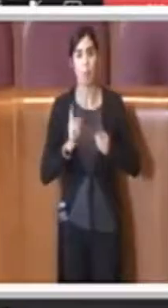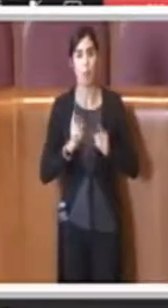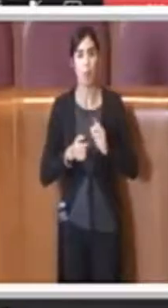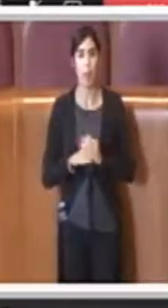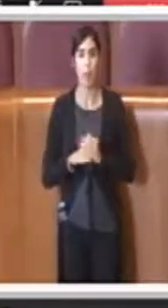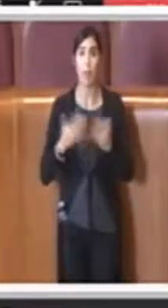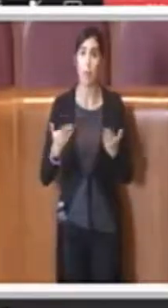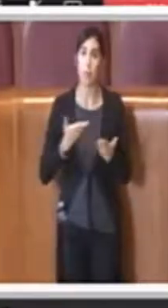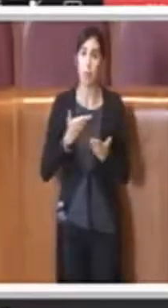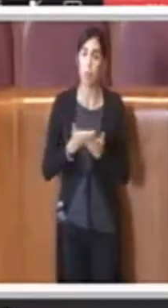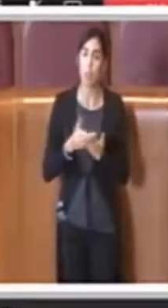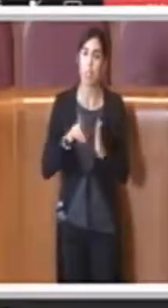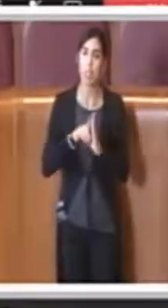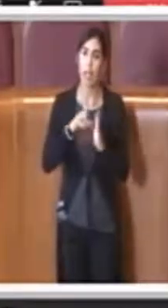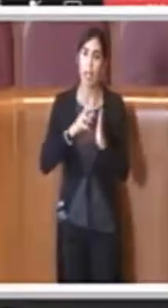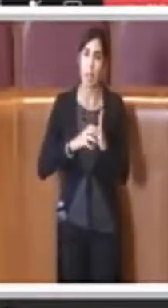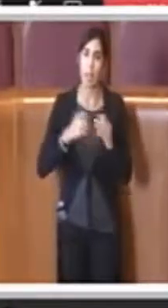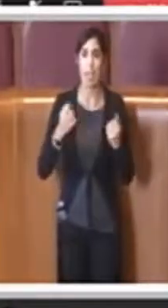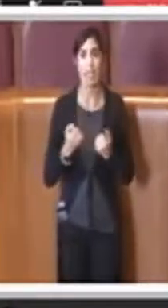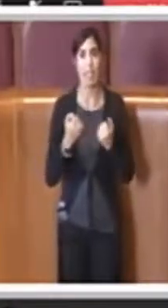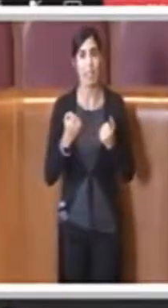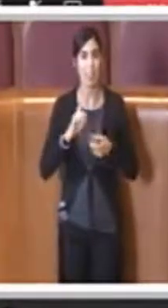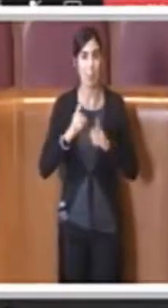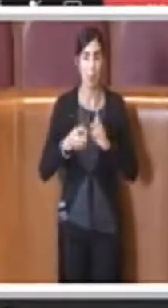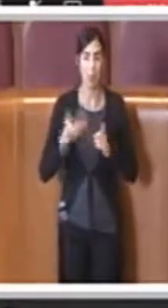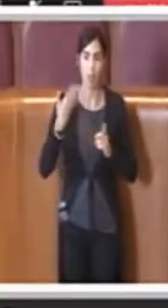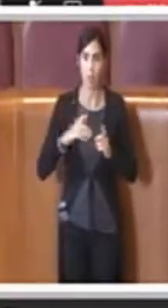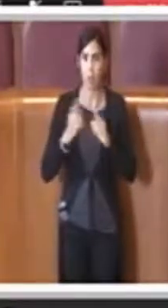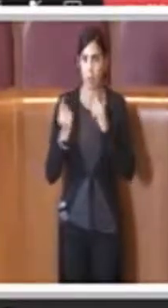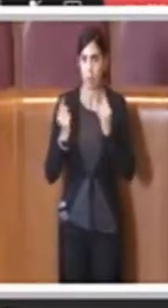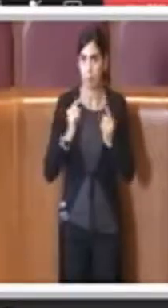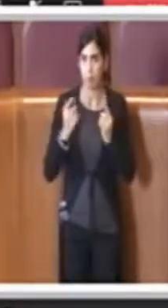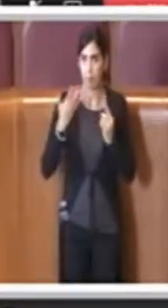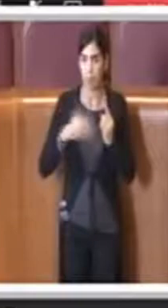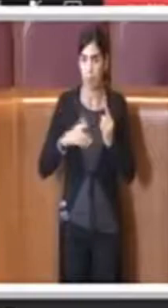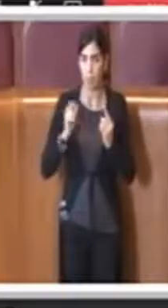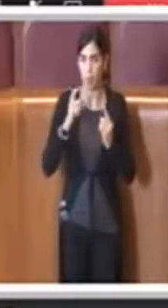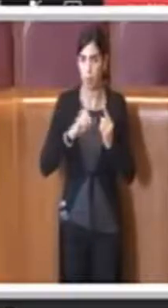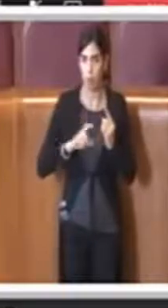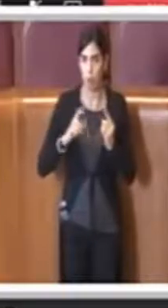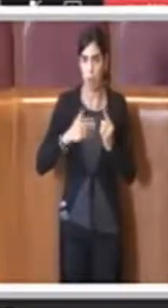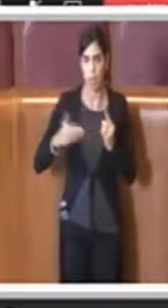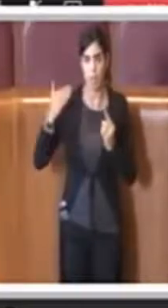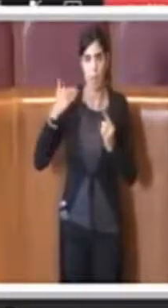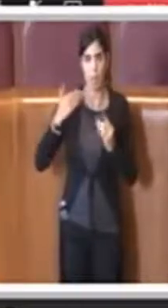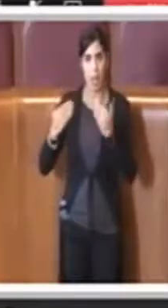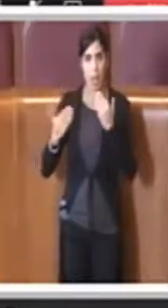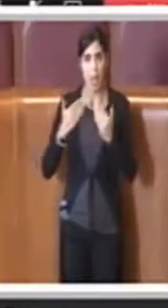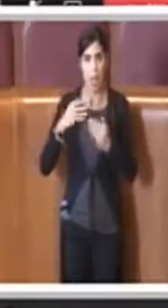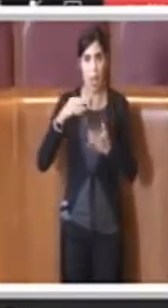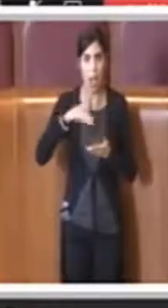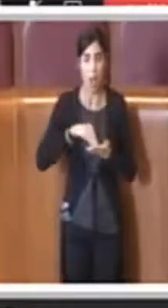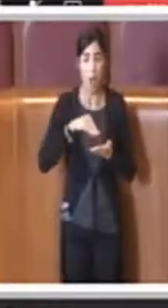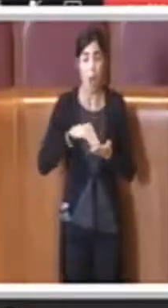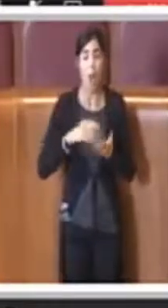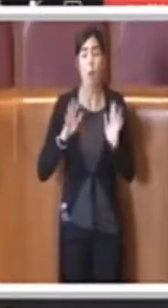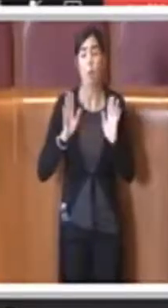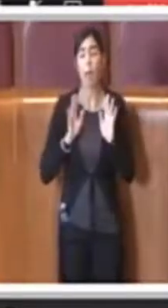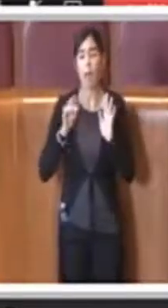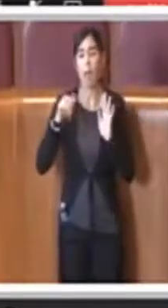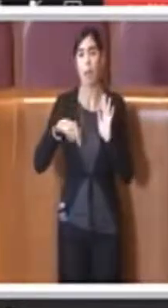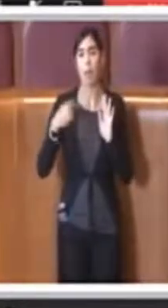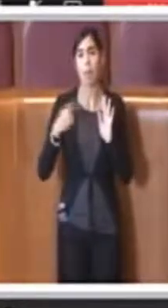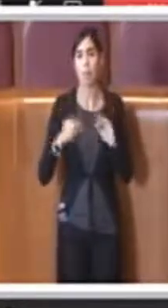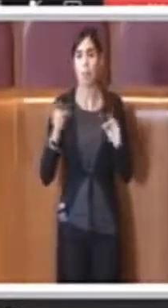proposte di libera di iniziativa popolare che abbiamo trattate qualche giorno fa in aula, ma in questo caso non